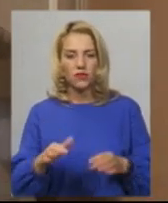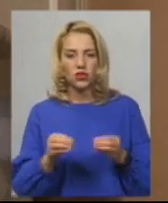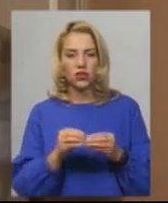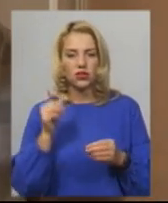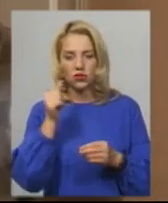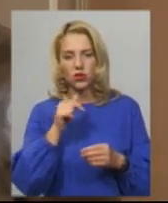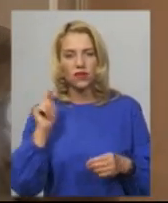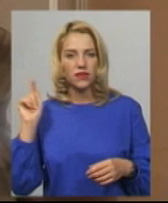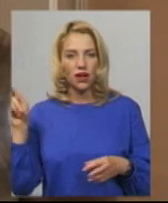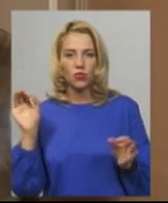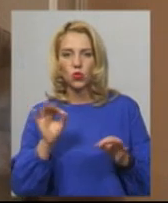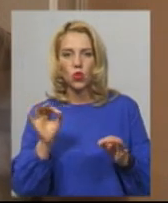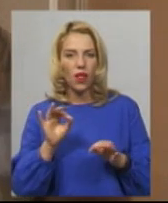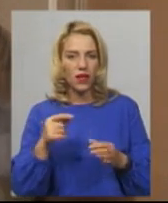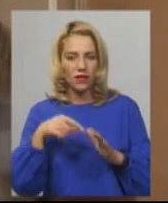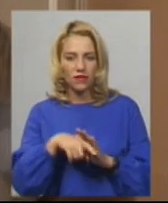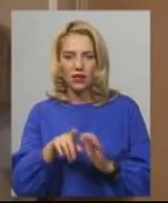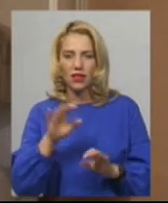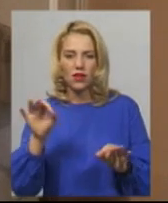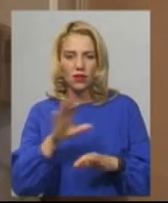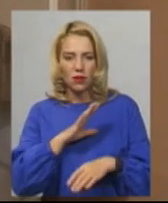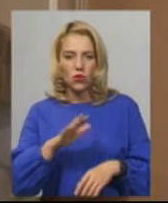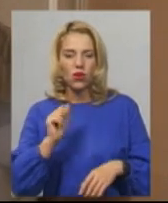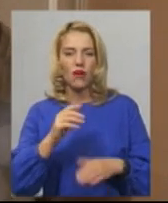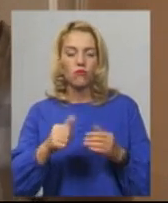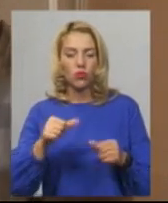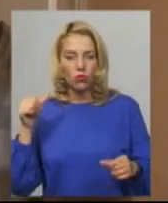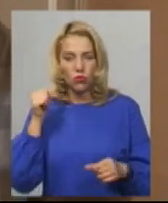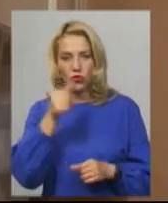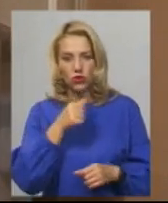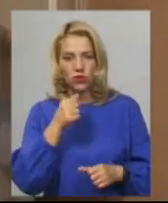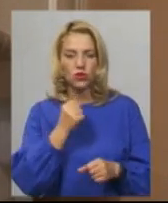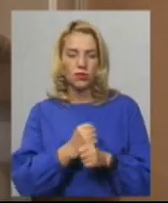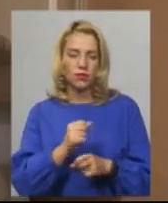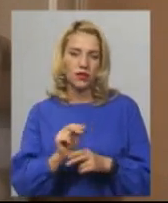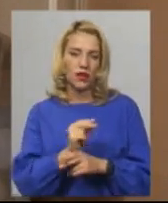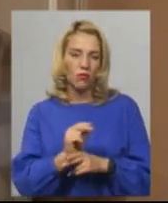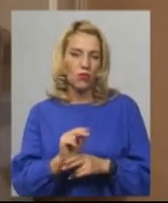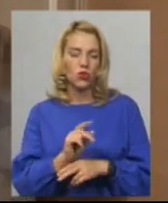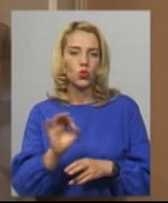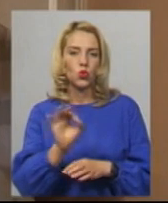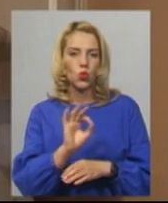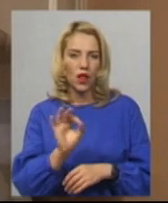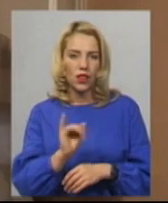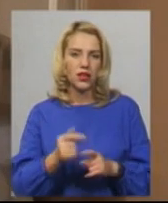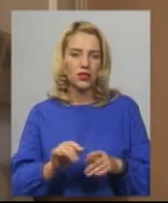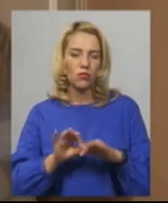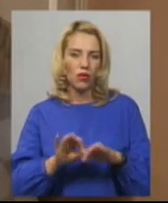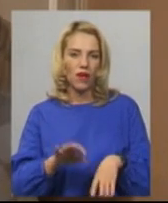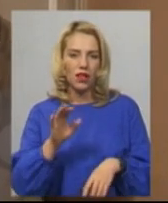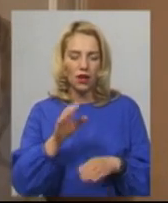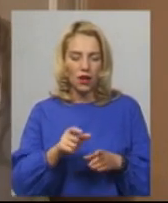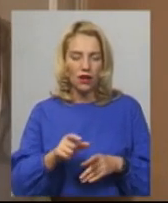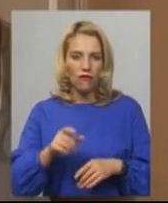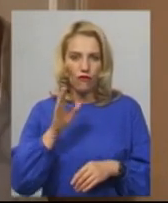років, там туалети всередині не були. Аж в проший рік там зробили ремонт туалетів, провели воду